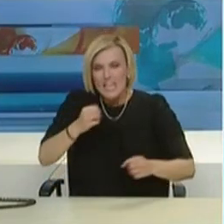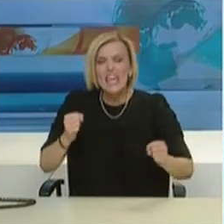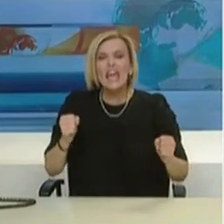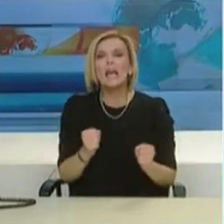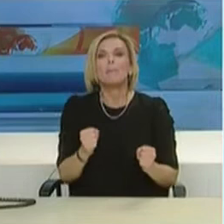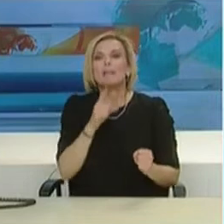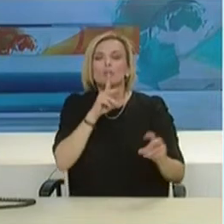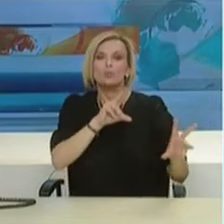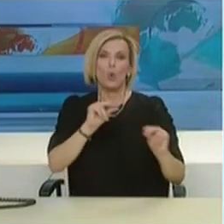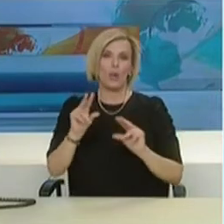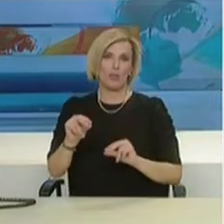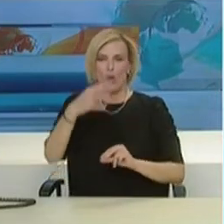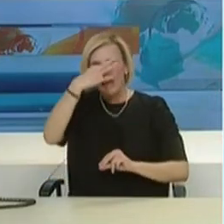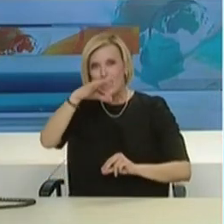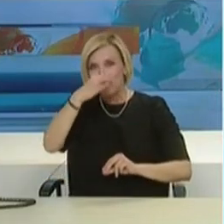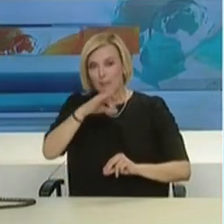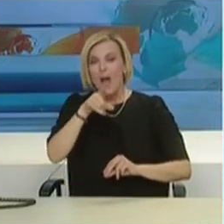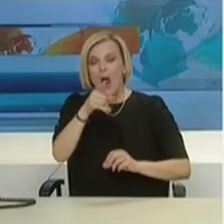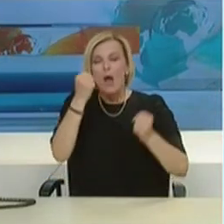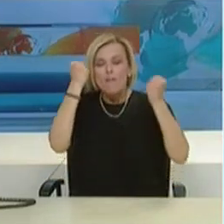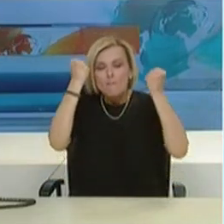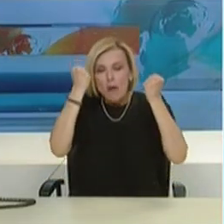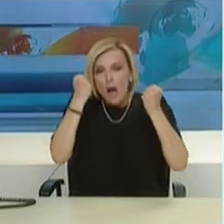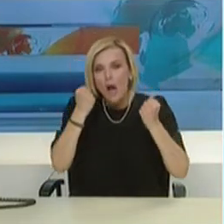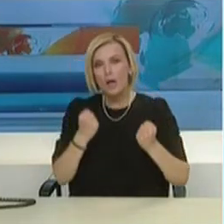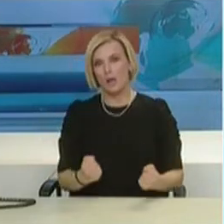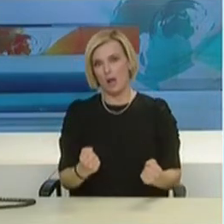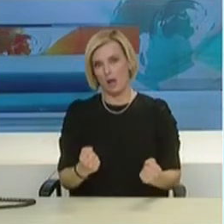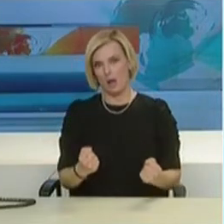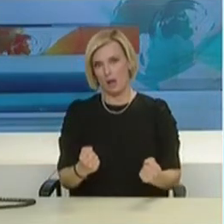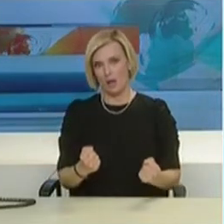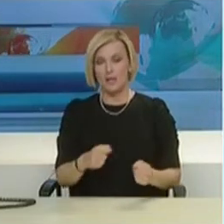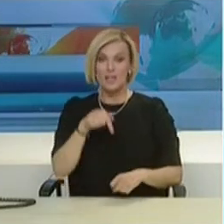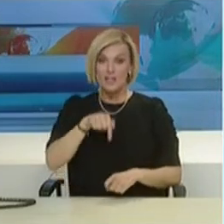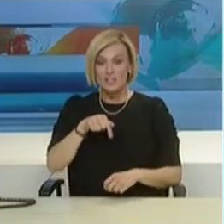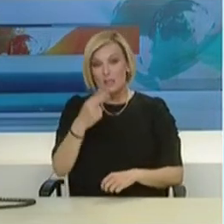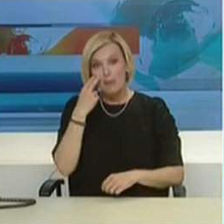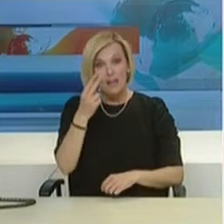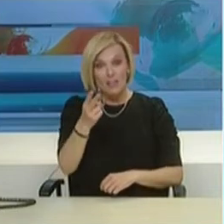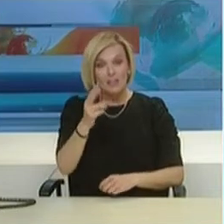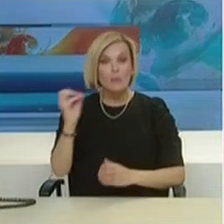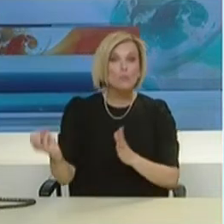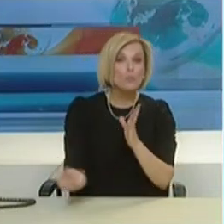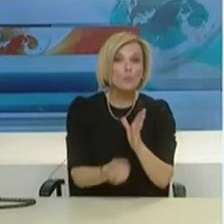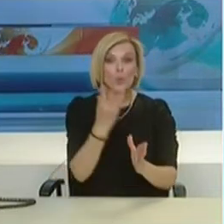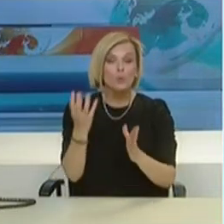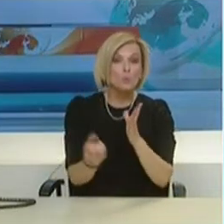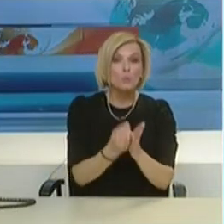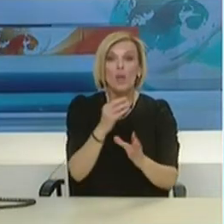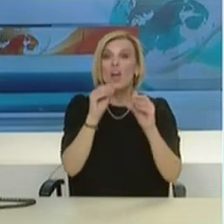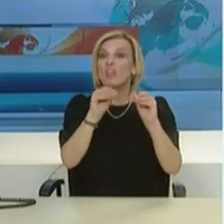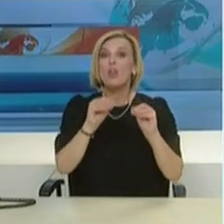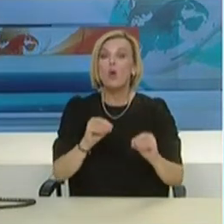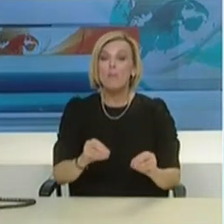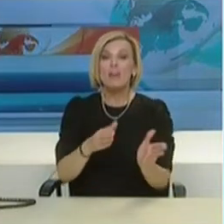πεθαίνουν από γρήπη και έχουν και χρονιές πολύ χειρότερες και σήμερα είδατε και τα νεότερα δεδομένα για τη γρήπη που